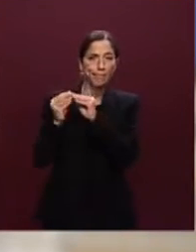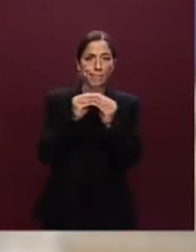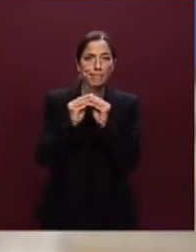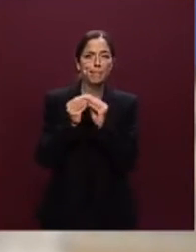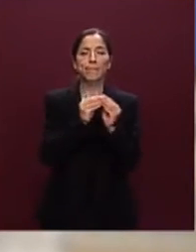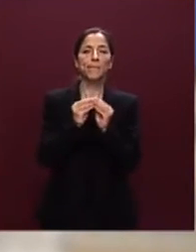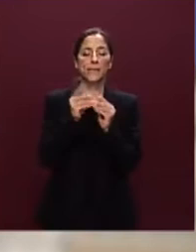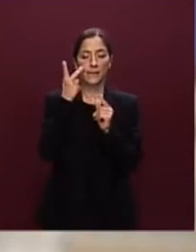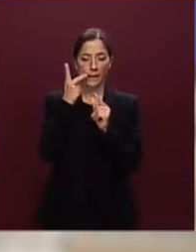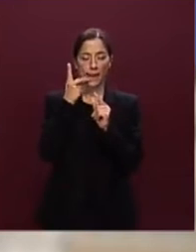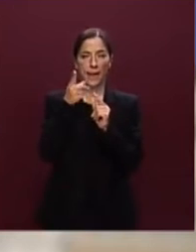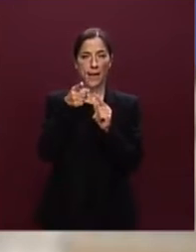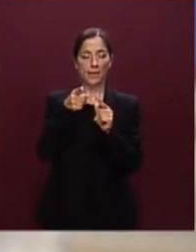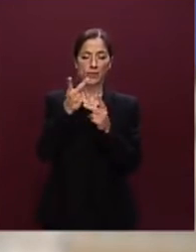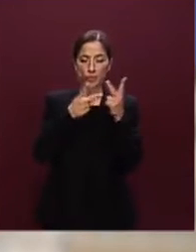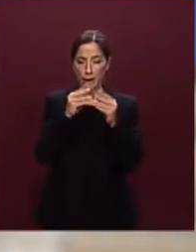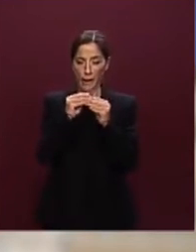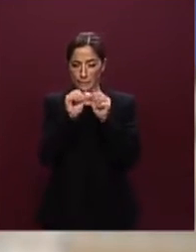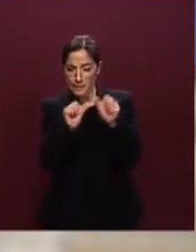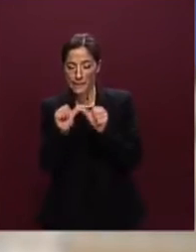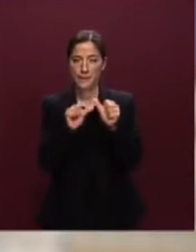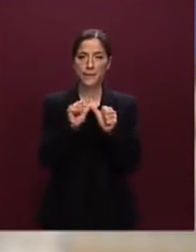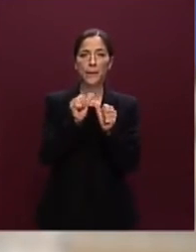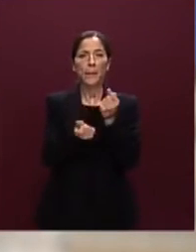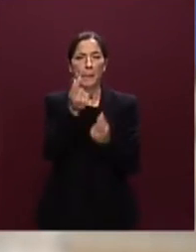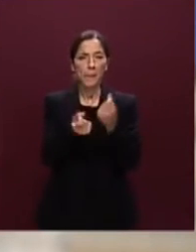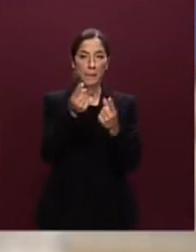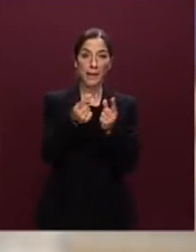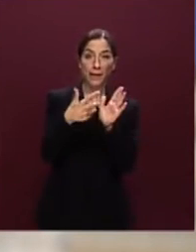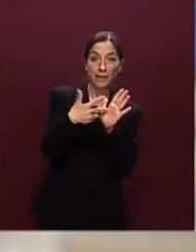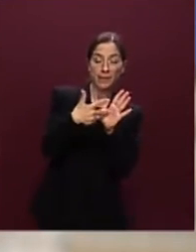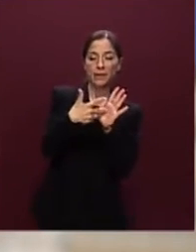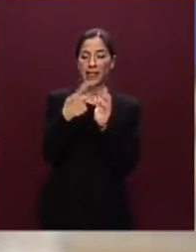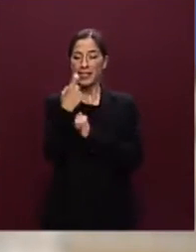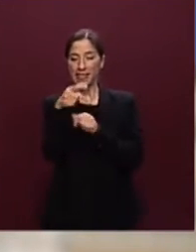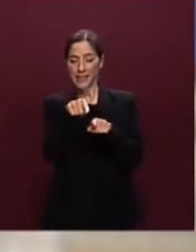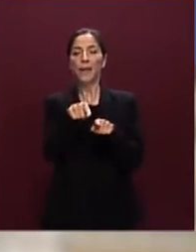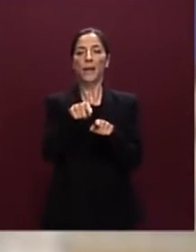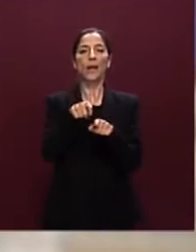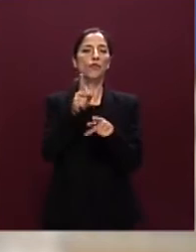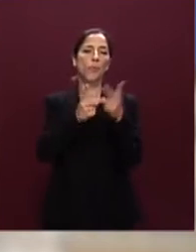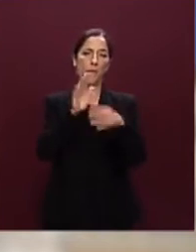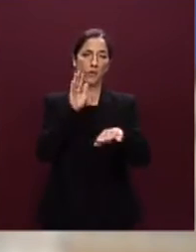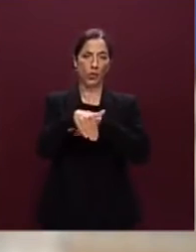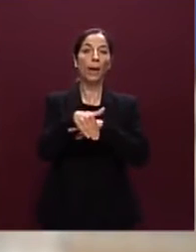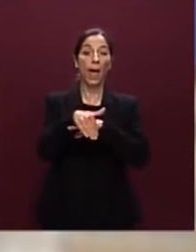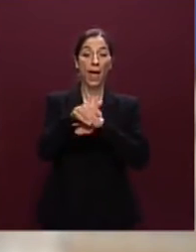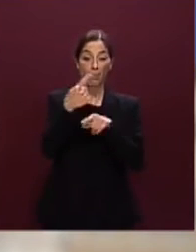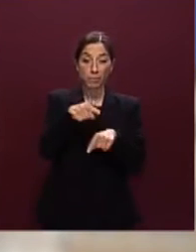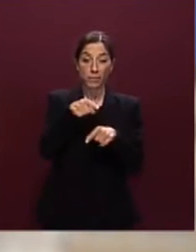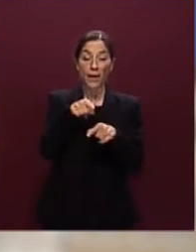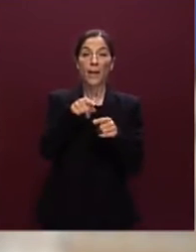rimodulare superare le questioni e le difficoltà e quindi condividere con la Commissione europea la realizzazione dell